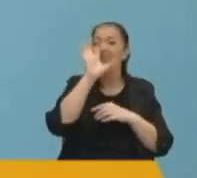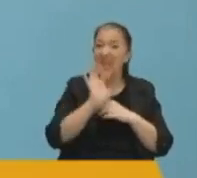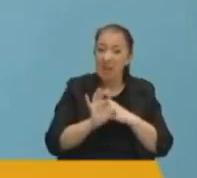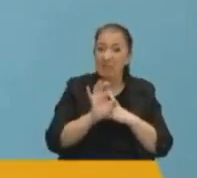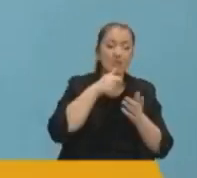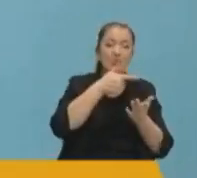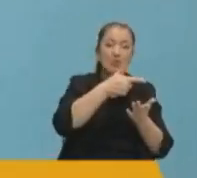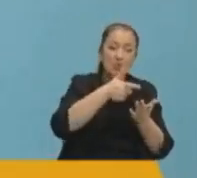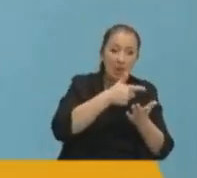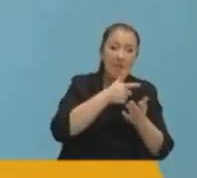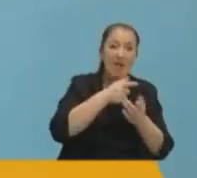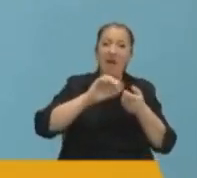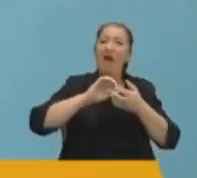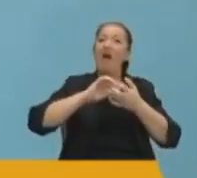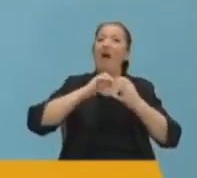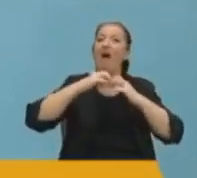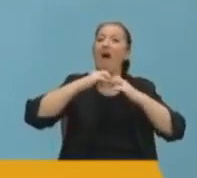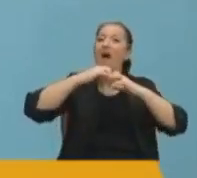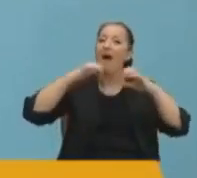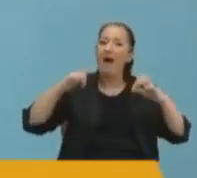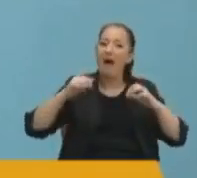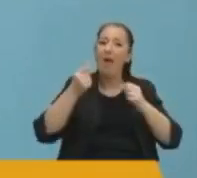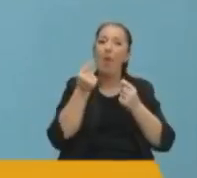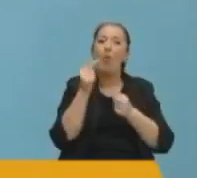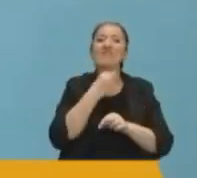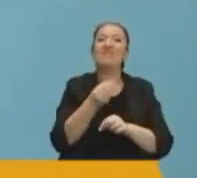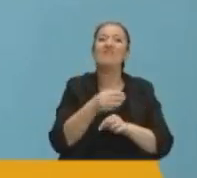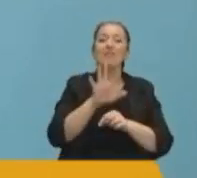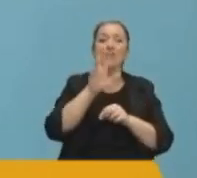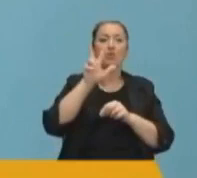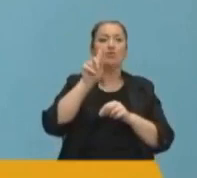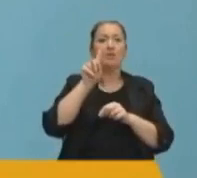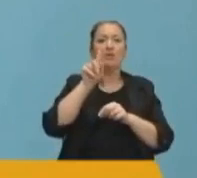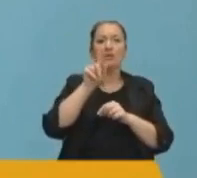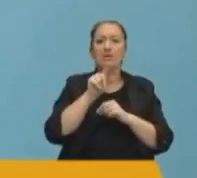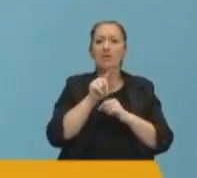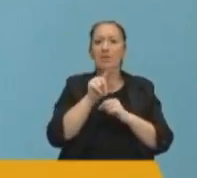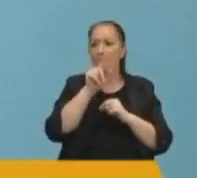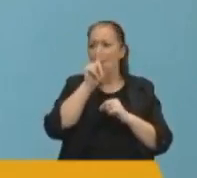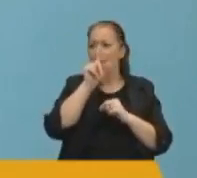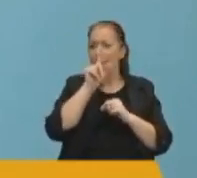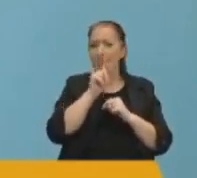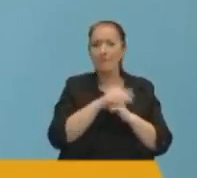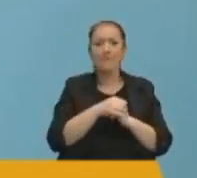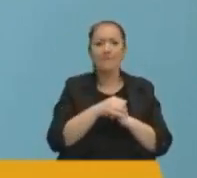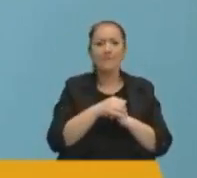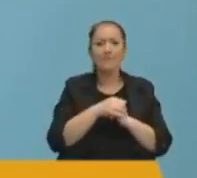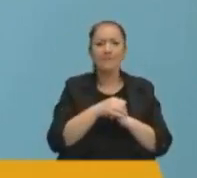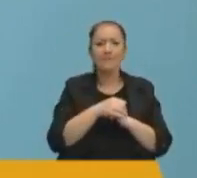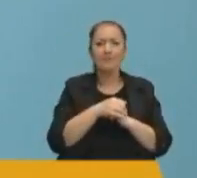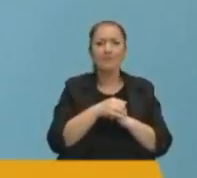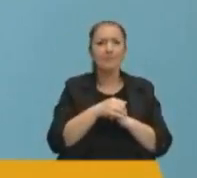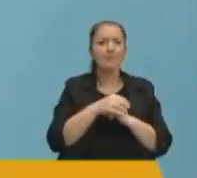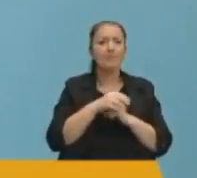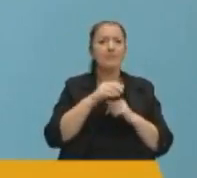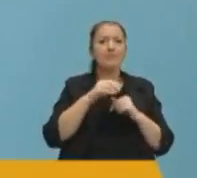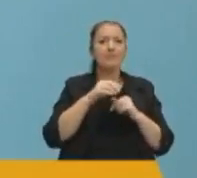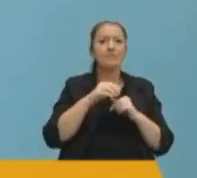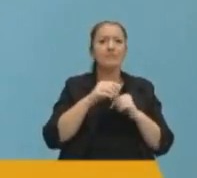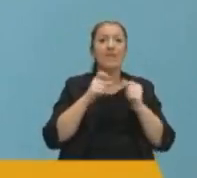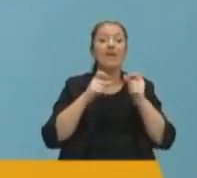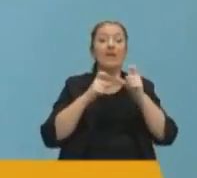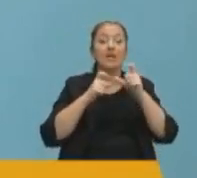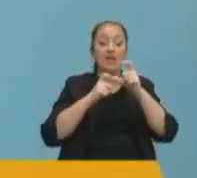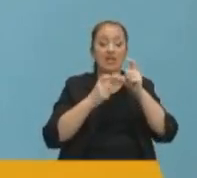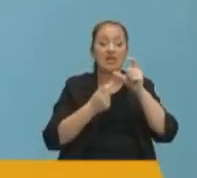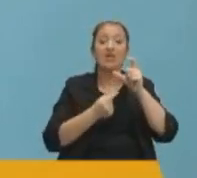niyetlenmesin. 31 Mart 2024 gecesi inşallah kısa bir ayrılıktan sonra hepimiz için bir düğün gecesi yani Şebi